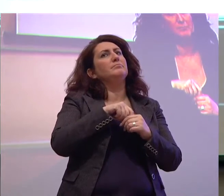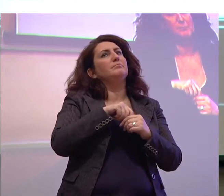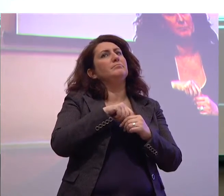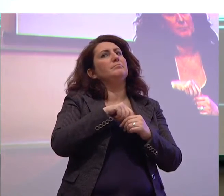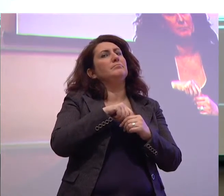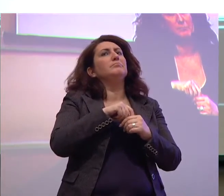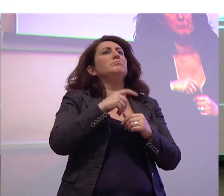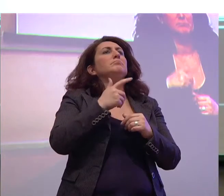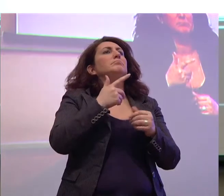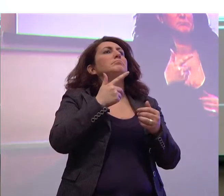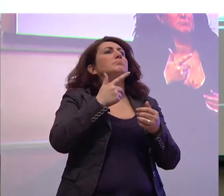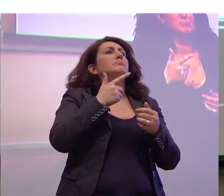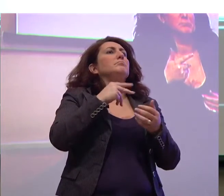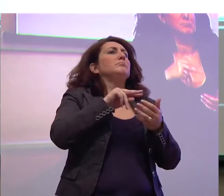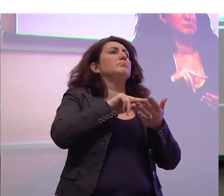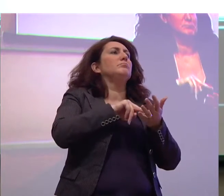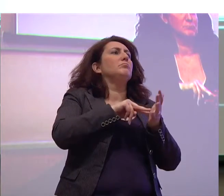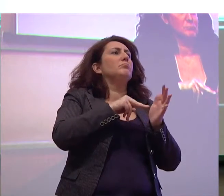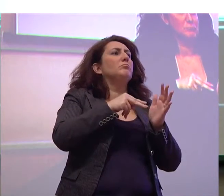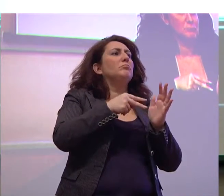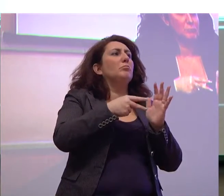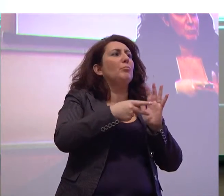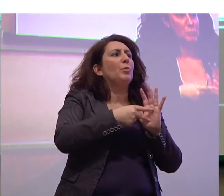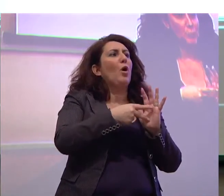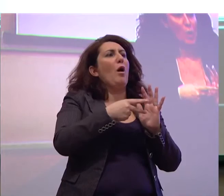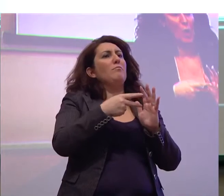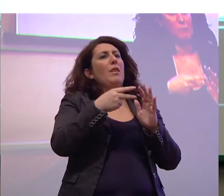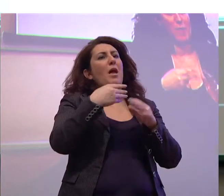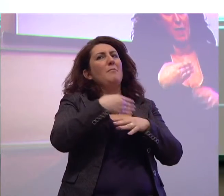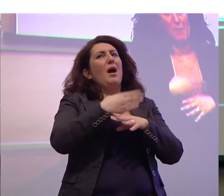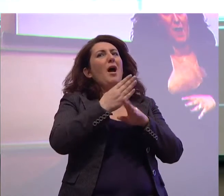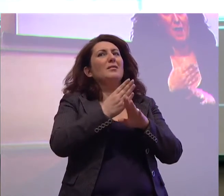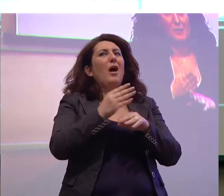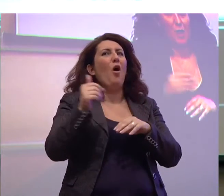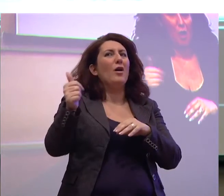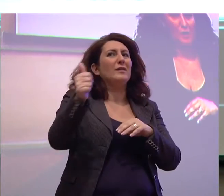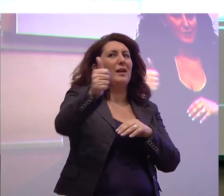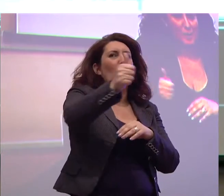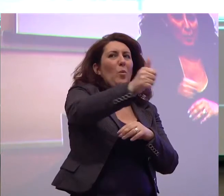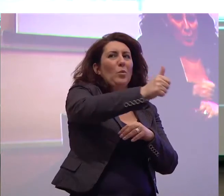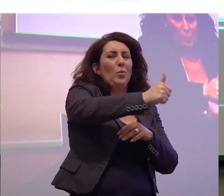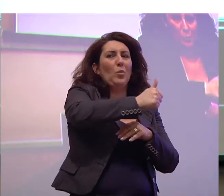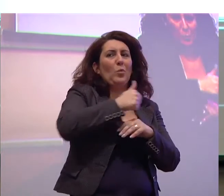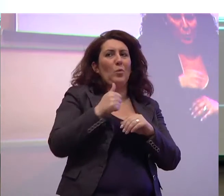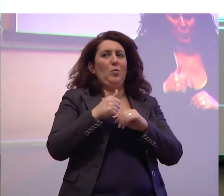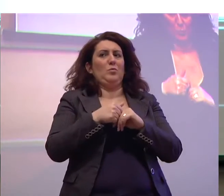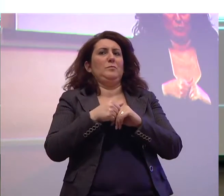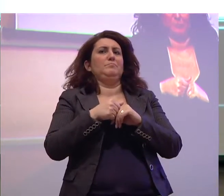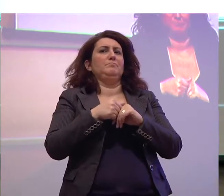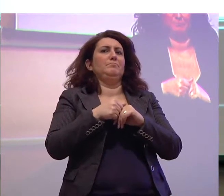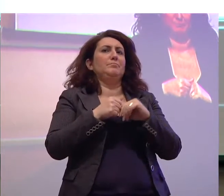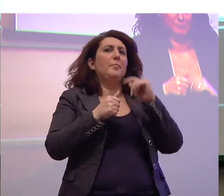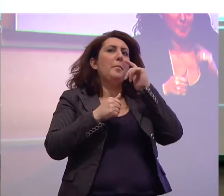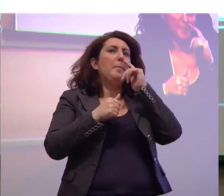le problematiche delle categorie che voi rappresentate. Io